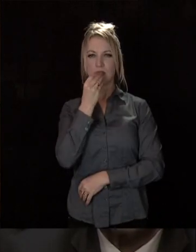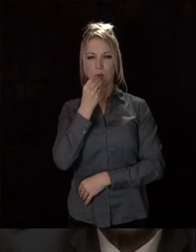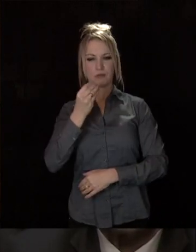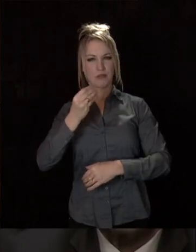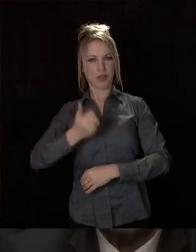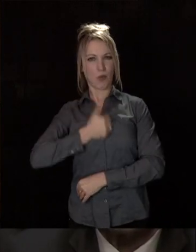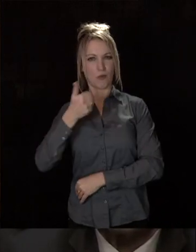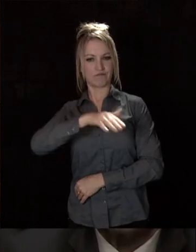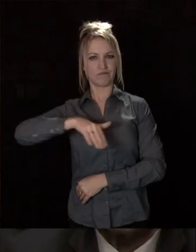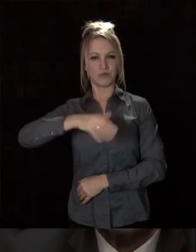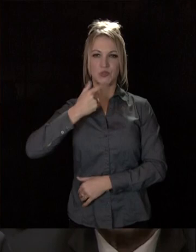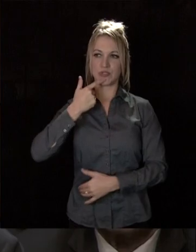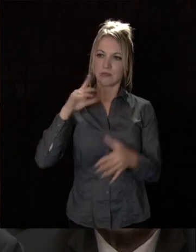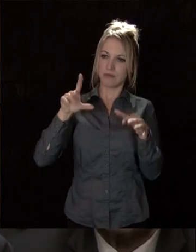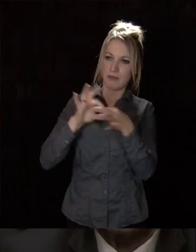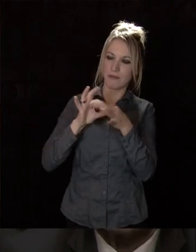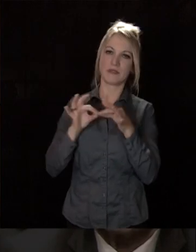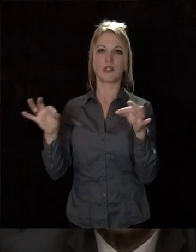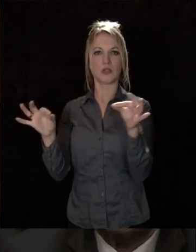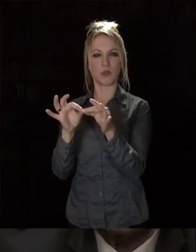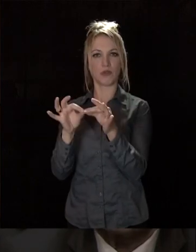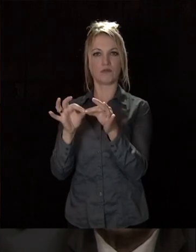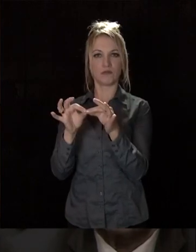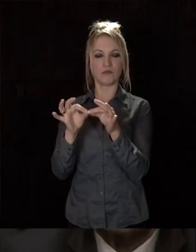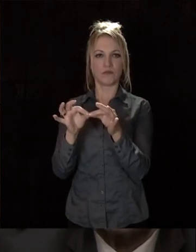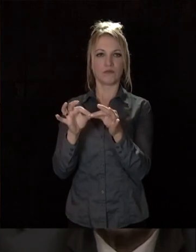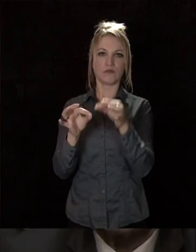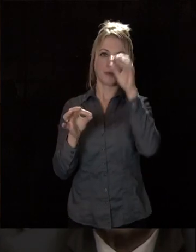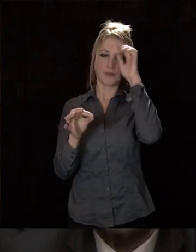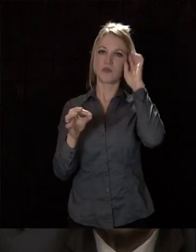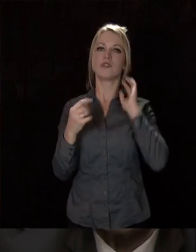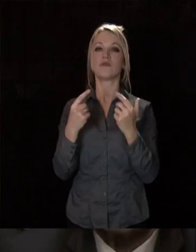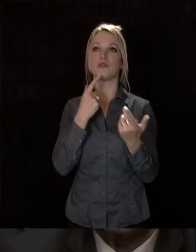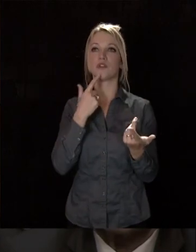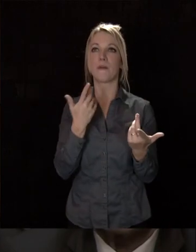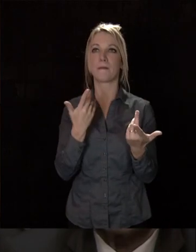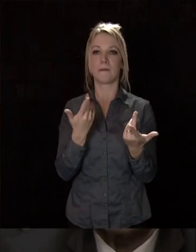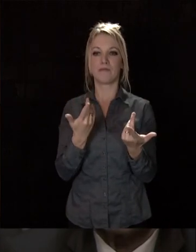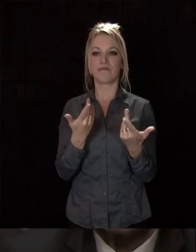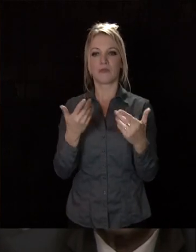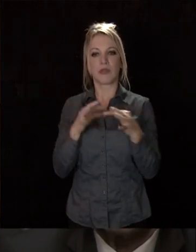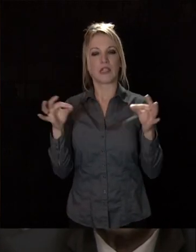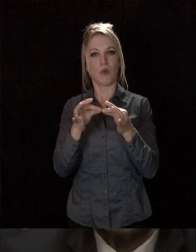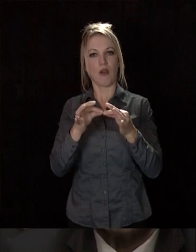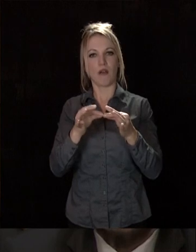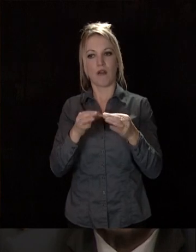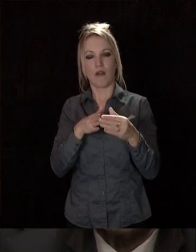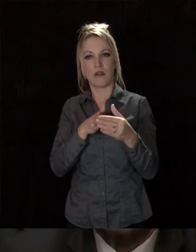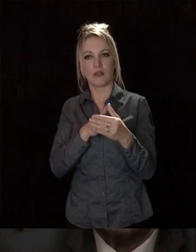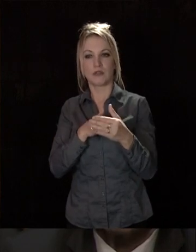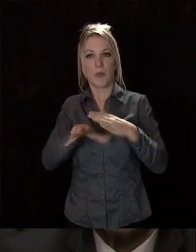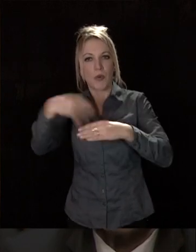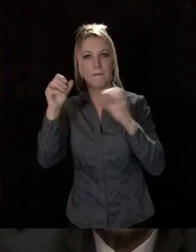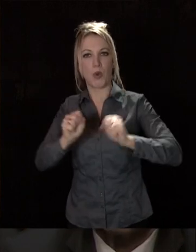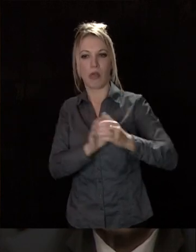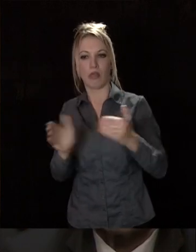Elle est arrimée aux territoires sur lesquels, spontanément, elle rayonne. Elle déborde du territoire institutionnel et son rôle